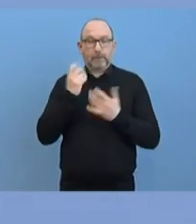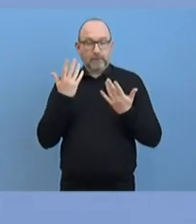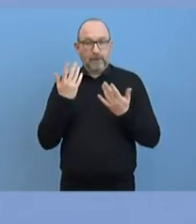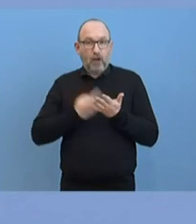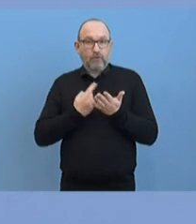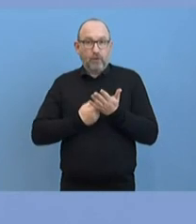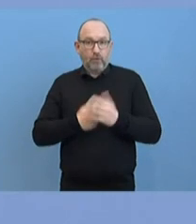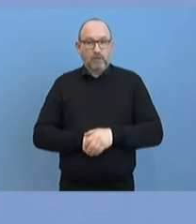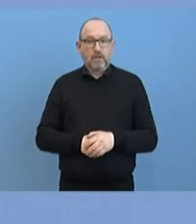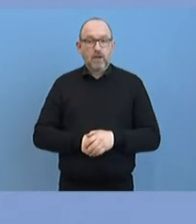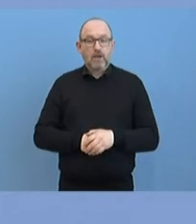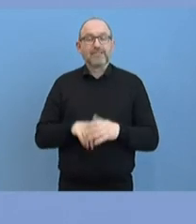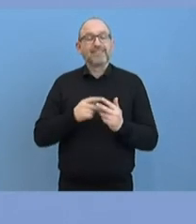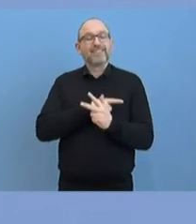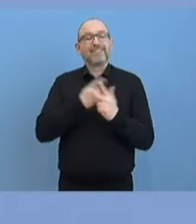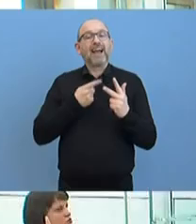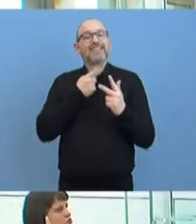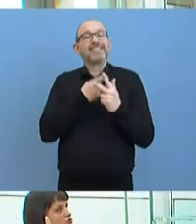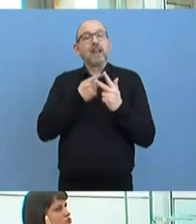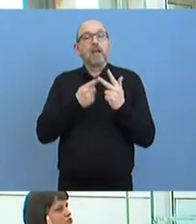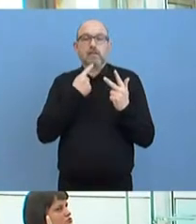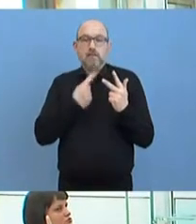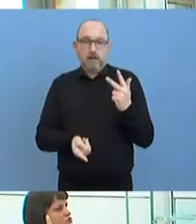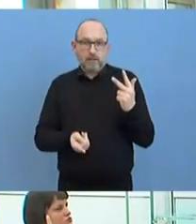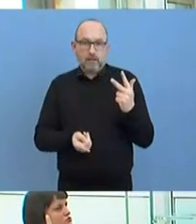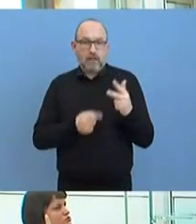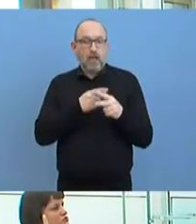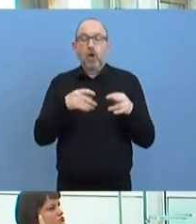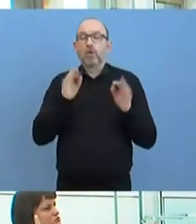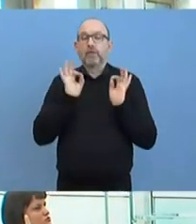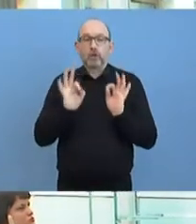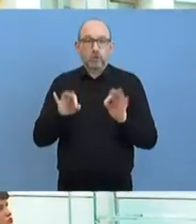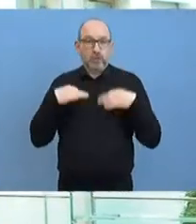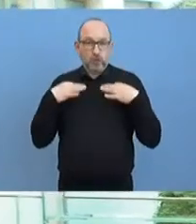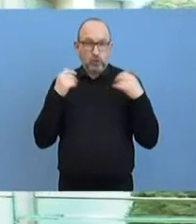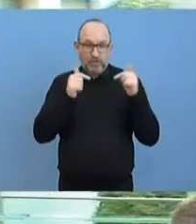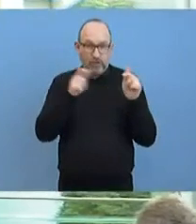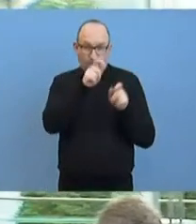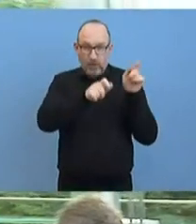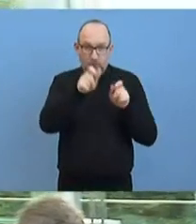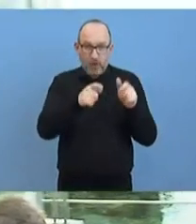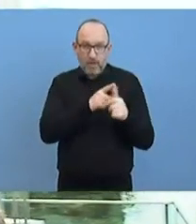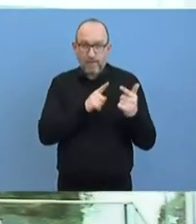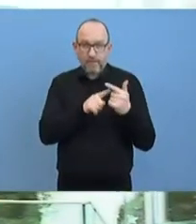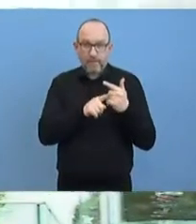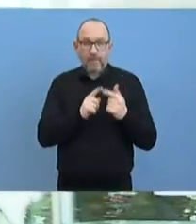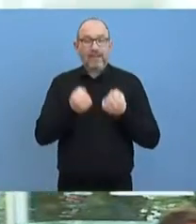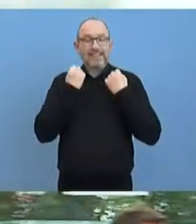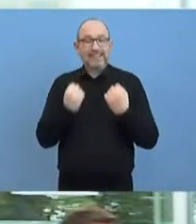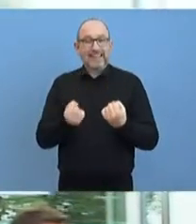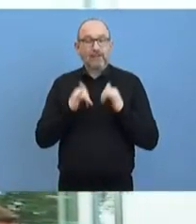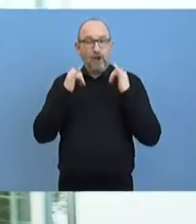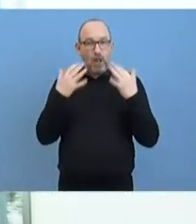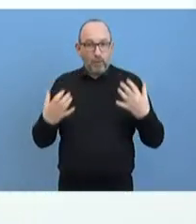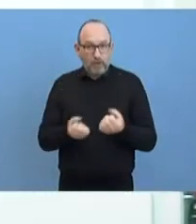dabei hat er natürlich für die ganze Bundesregierung gesprochen. Eine gute Gesundheitsversorgung für unsere Bürger, die Sicherung des Lebensunterhalts der